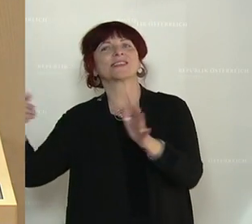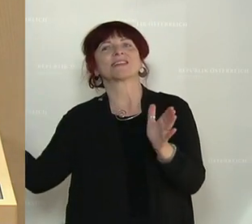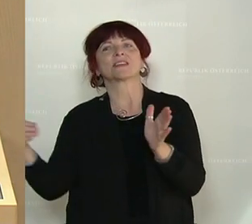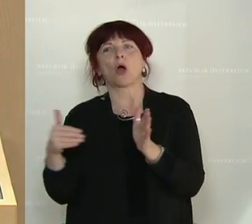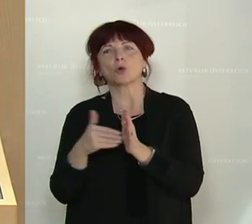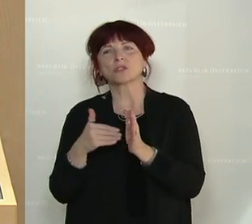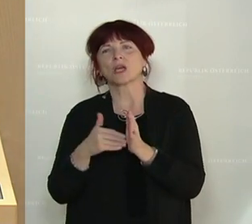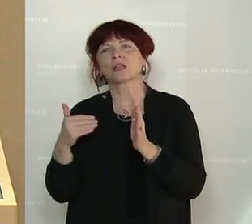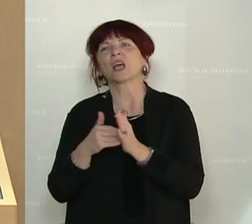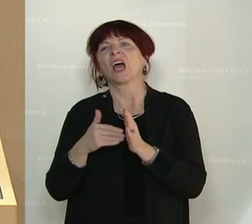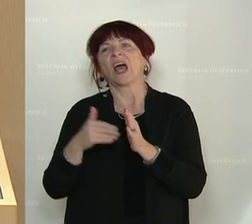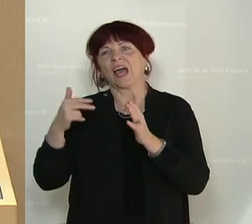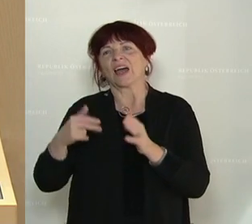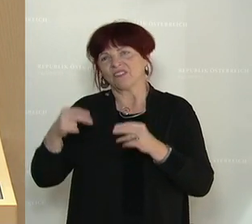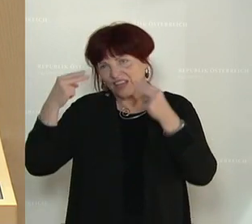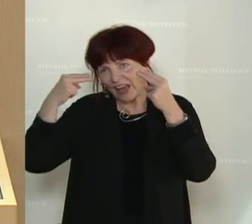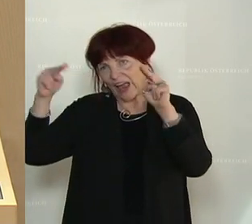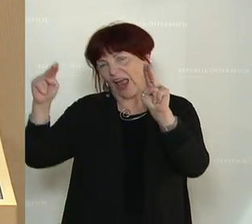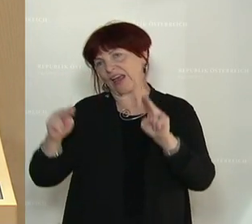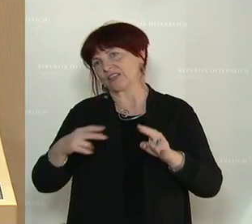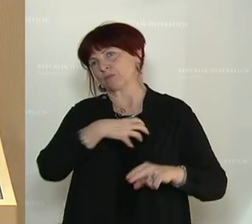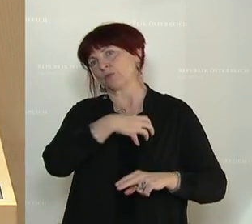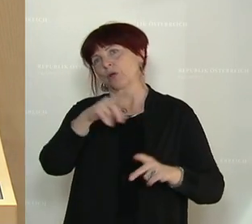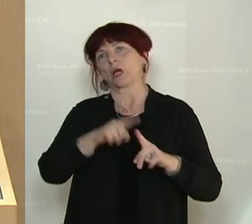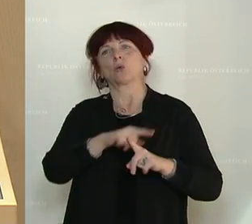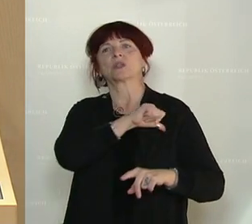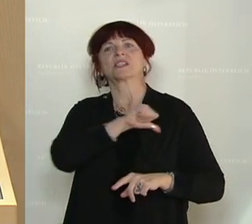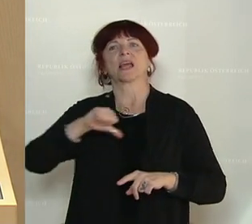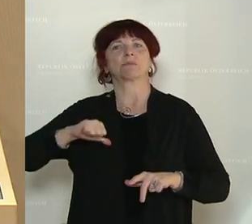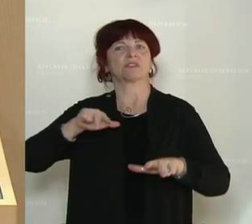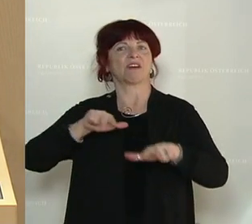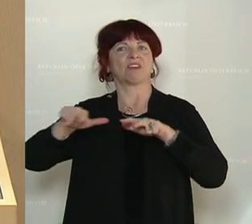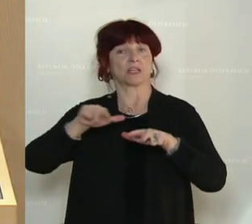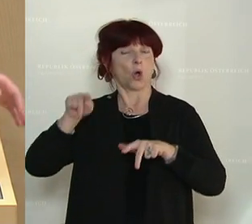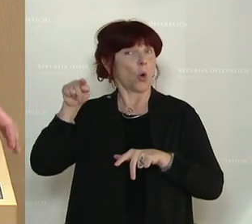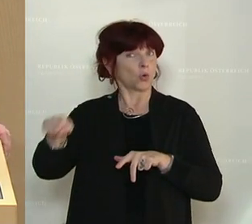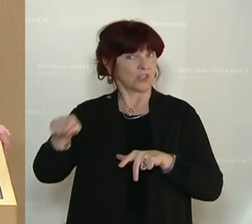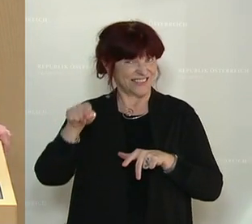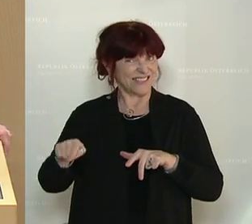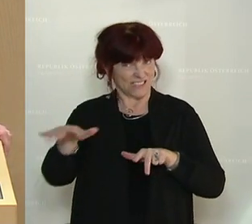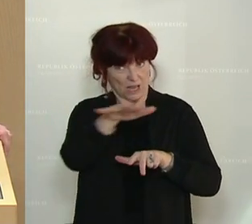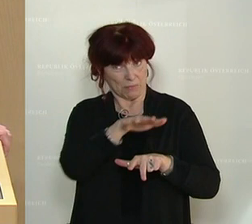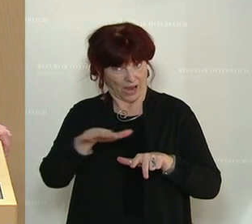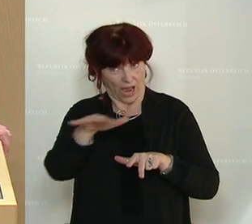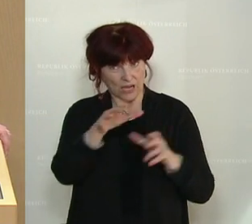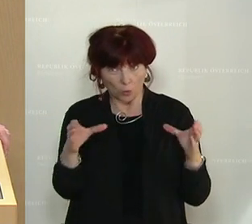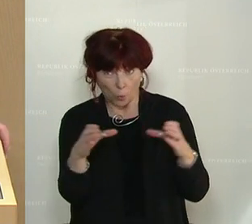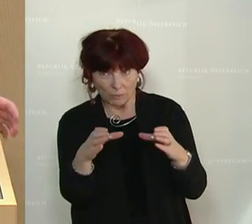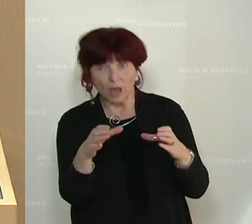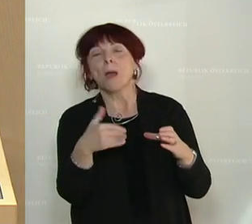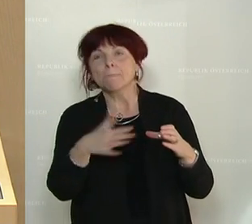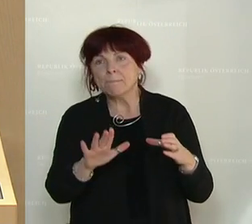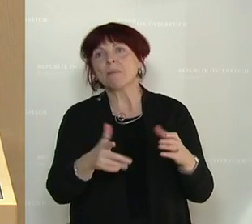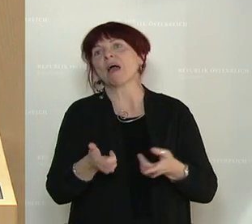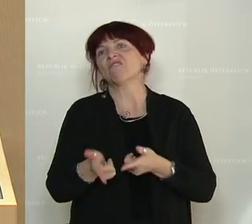und Selbstverwalter. Und wir wissen, dass der Grad der Bewaffnung in dieser Szene stetig steigt. Allein